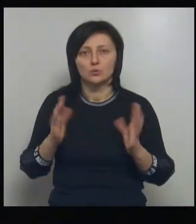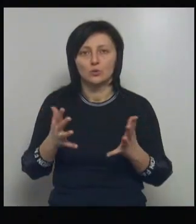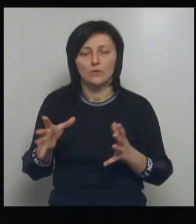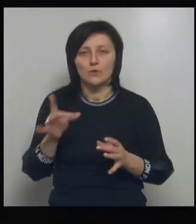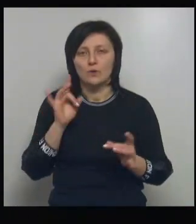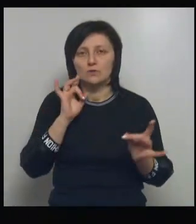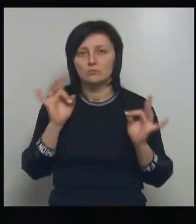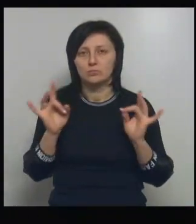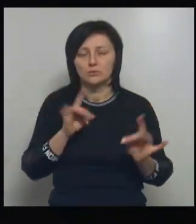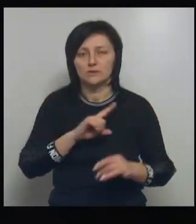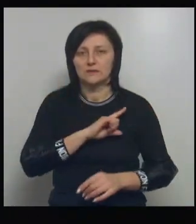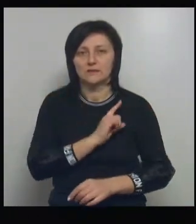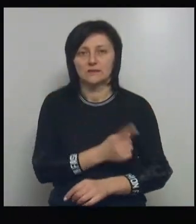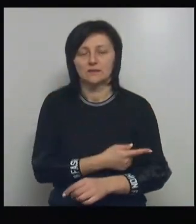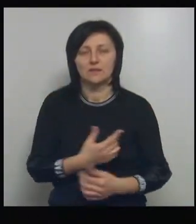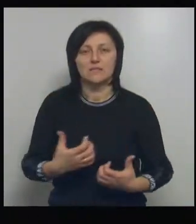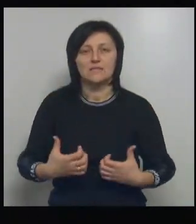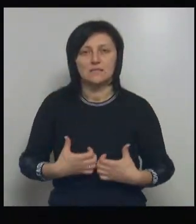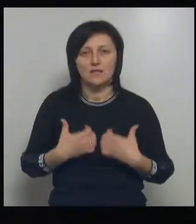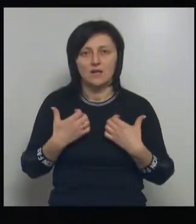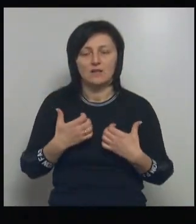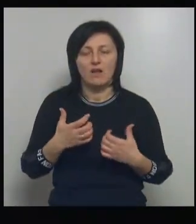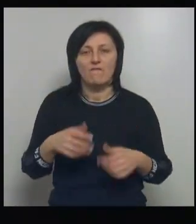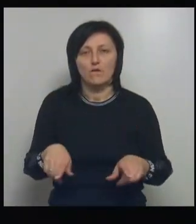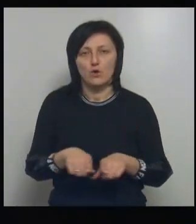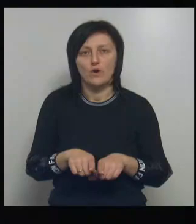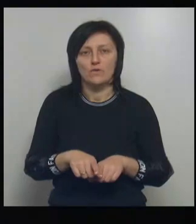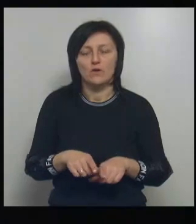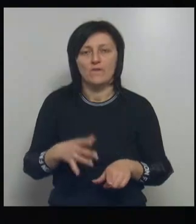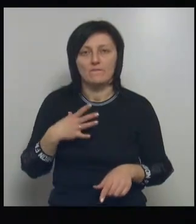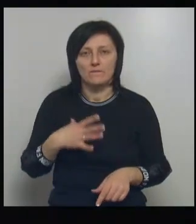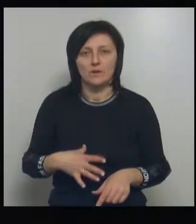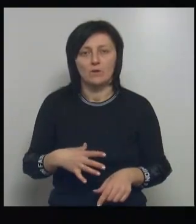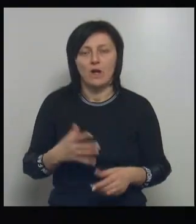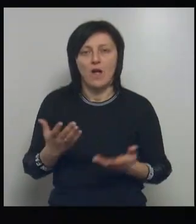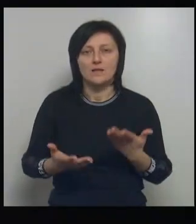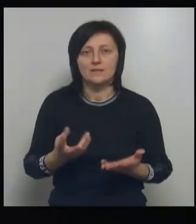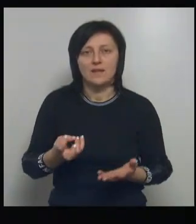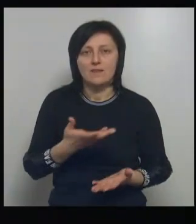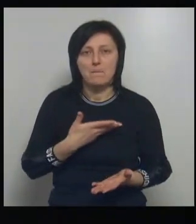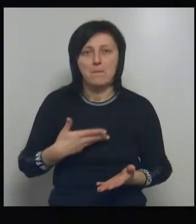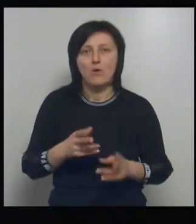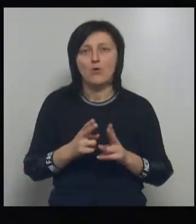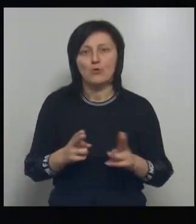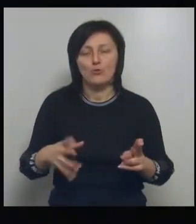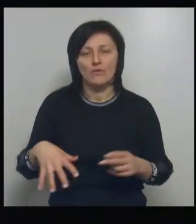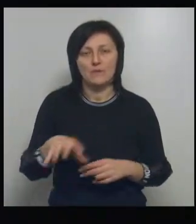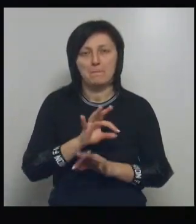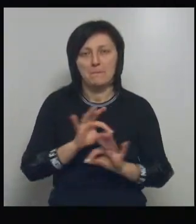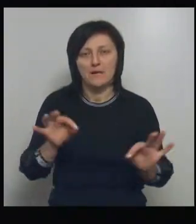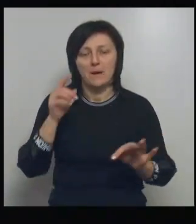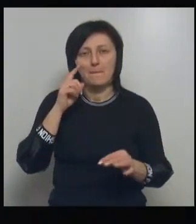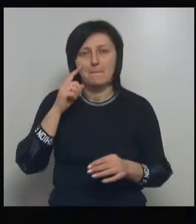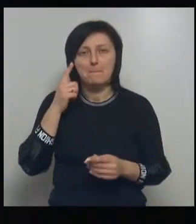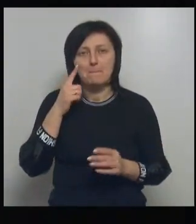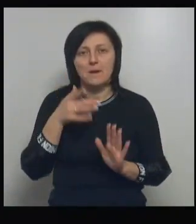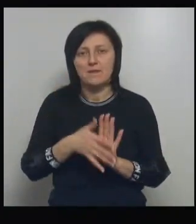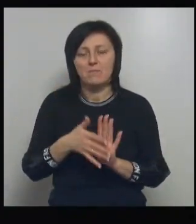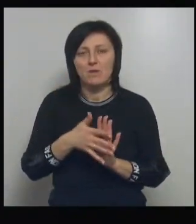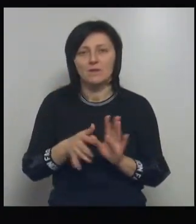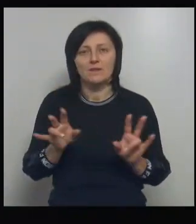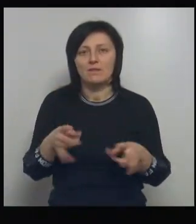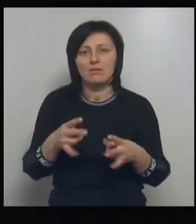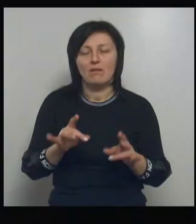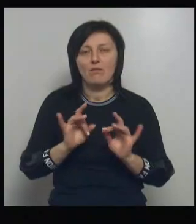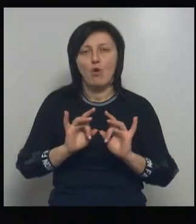грохотало, страшно, а все равно приходим. Потому что, если не мы, то кто? Все прекрасно понимают, даже объяснять не нужно, зачем,